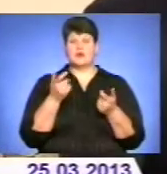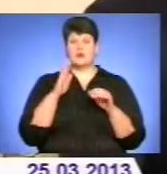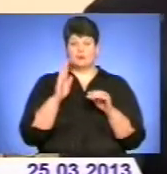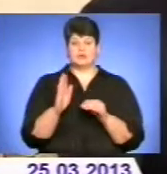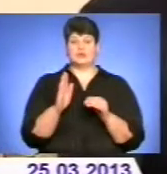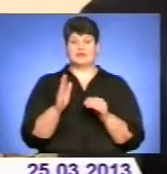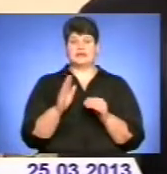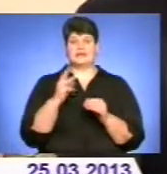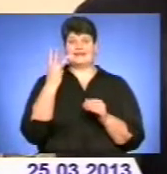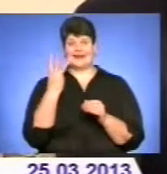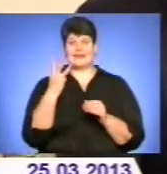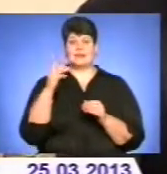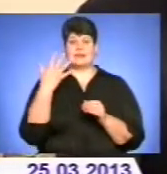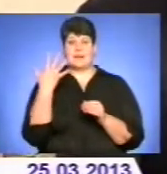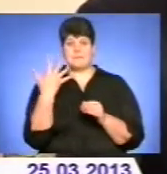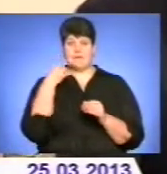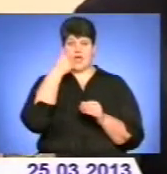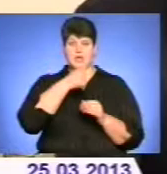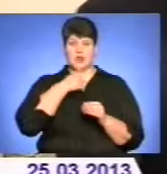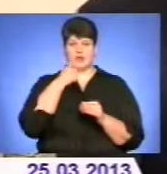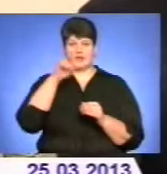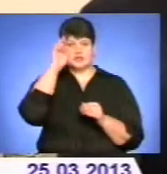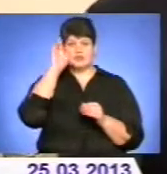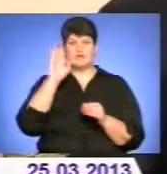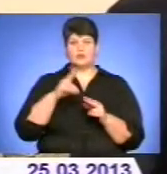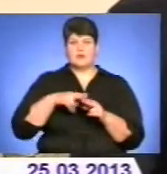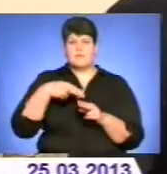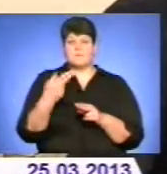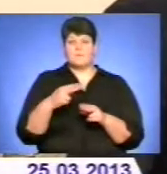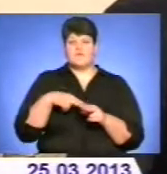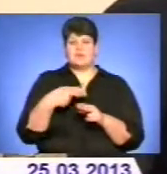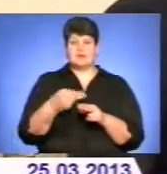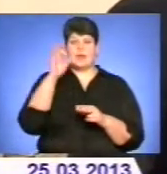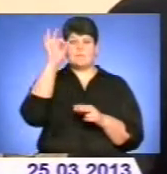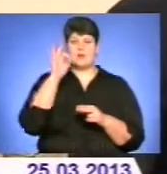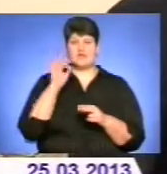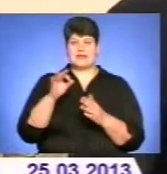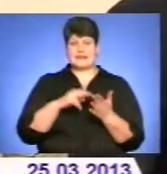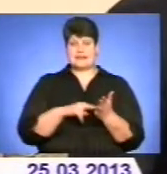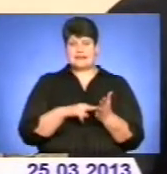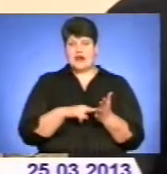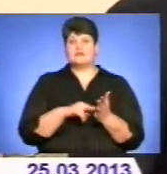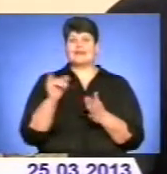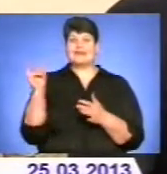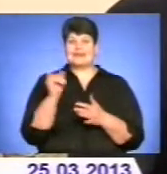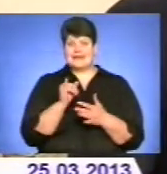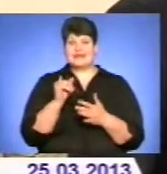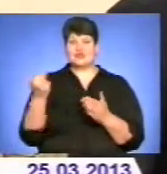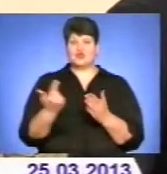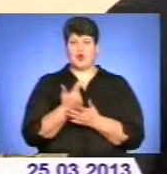на 3-5 років, а держава буде повертати і процентні ставки, і, знову ж таки,